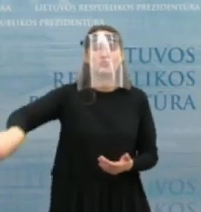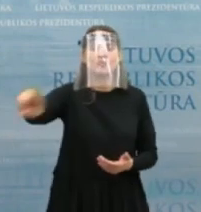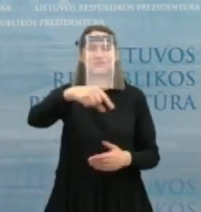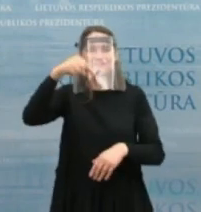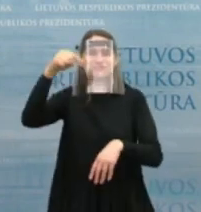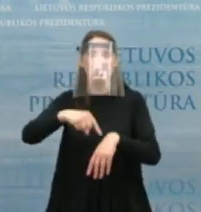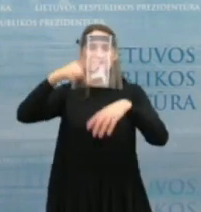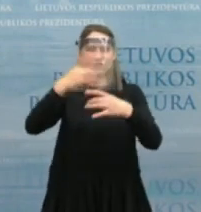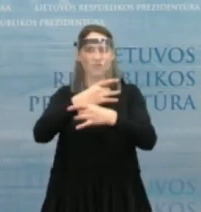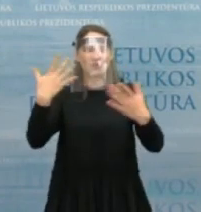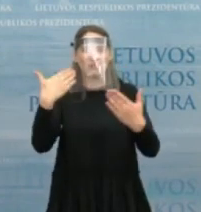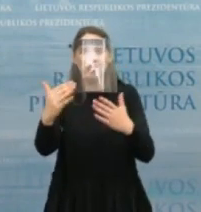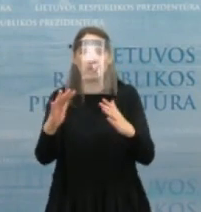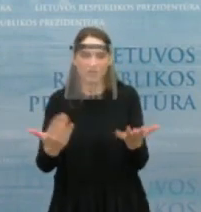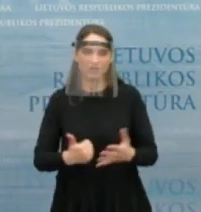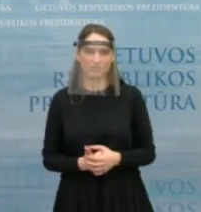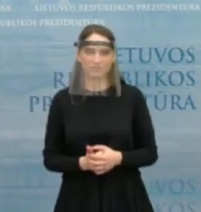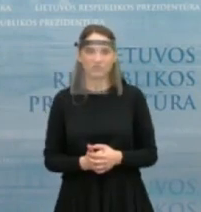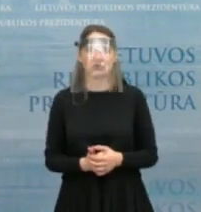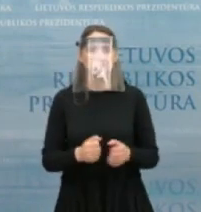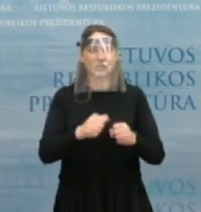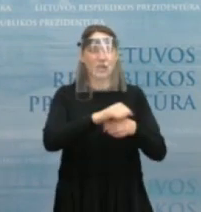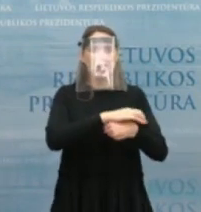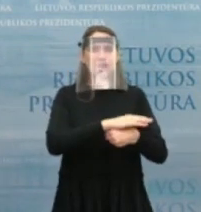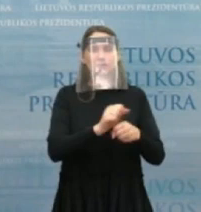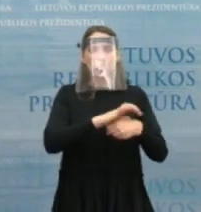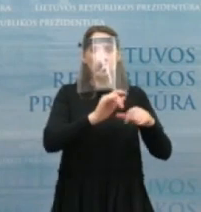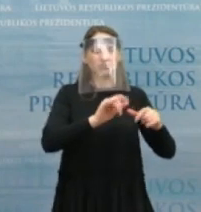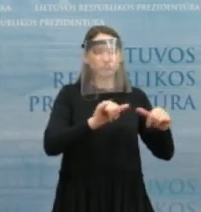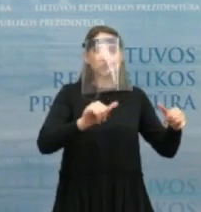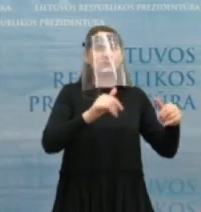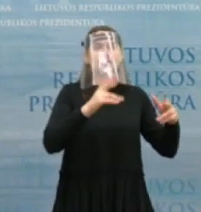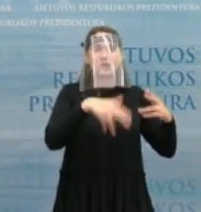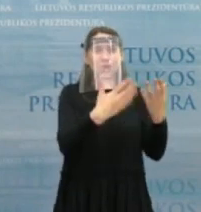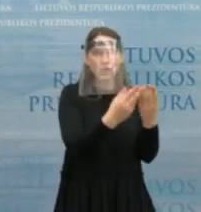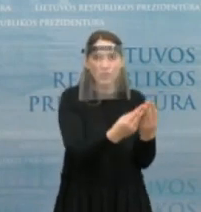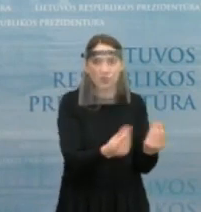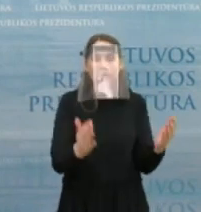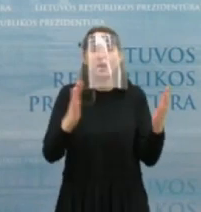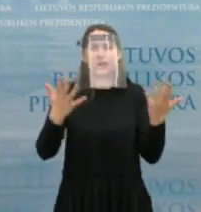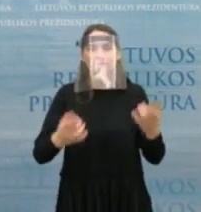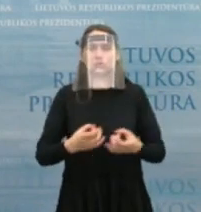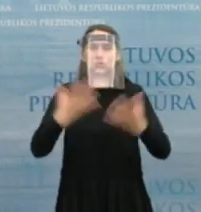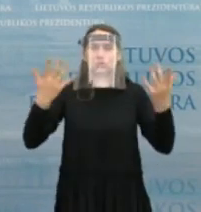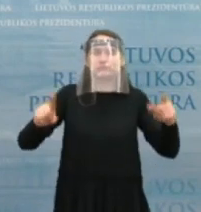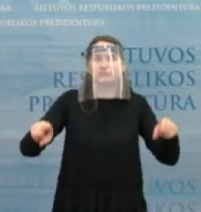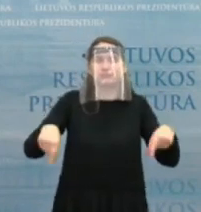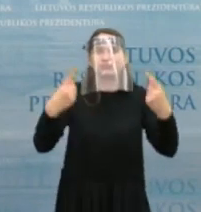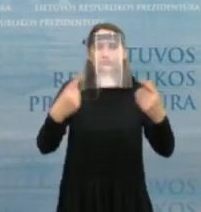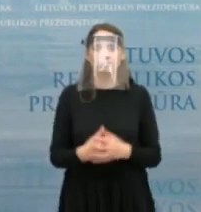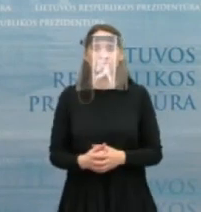būtent po pandemijos, apie kultūros svarbą žmogaus ir visuomenės raidai, apie